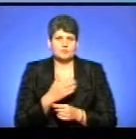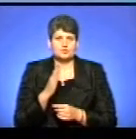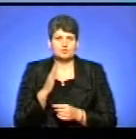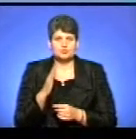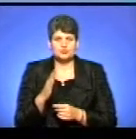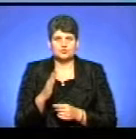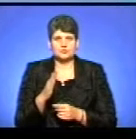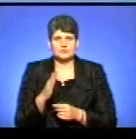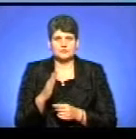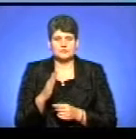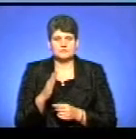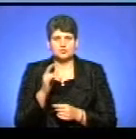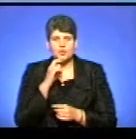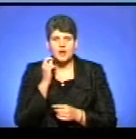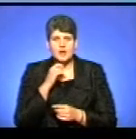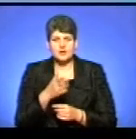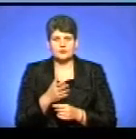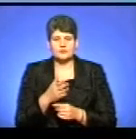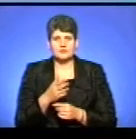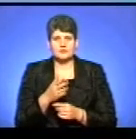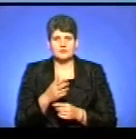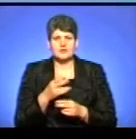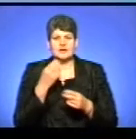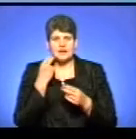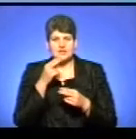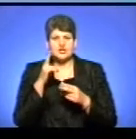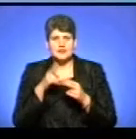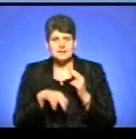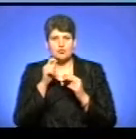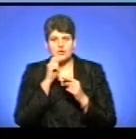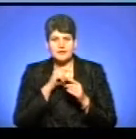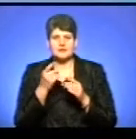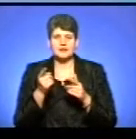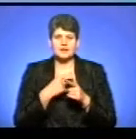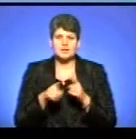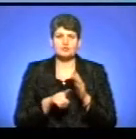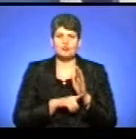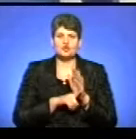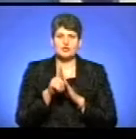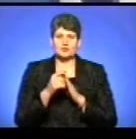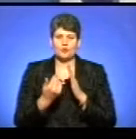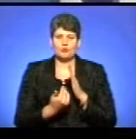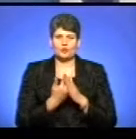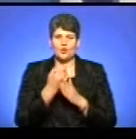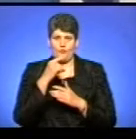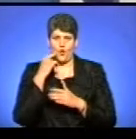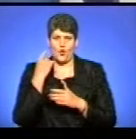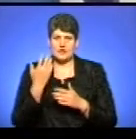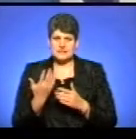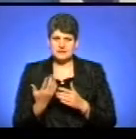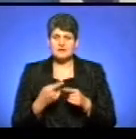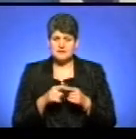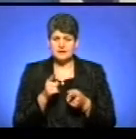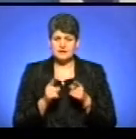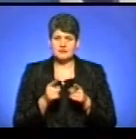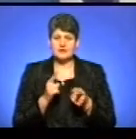окраєною України, чим початком Новоросія. І в мене такі сльози, а серце так щемило, що дійсно це вони